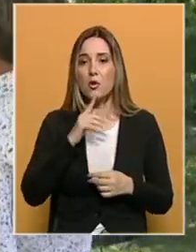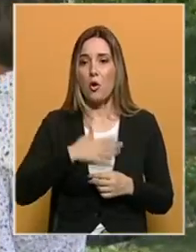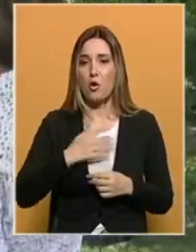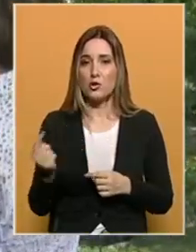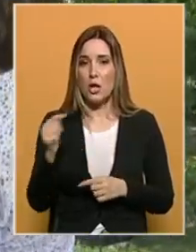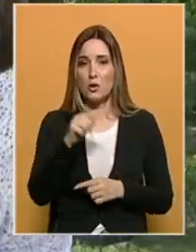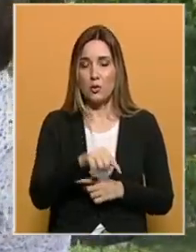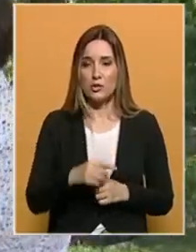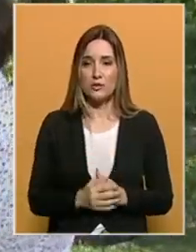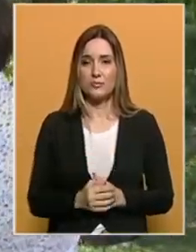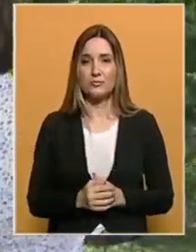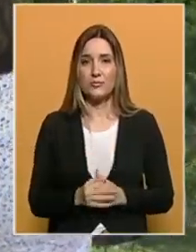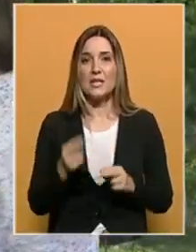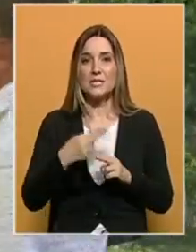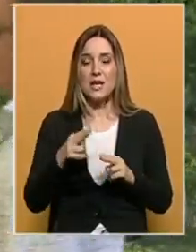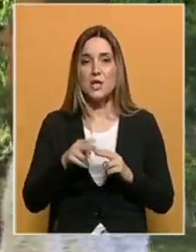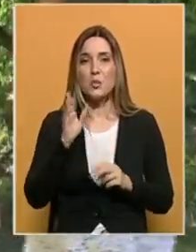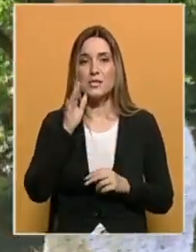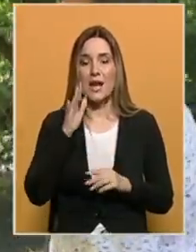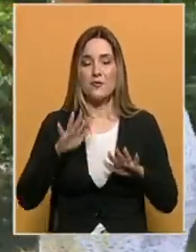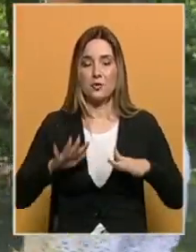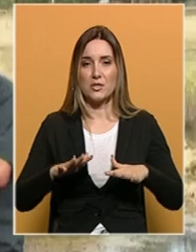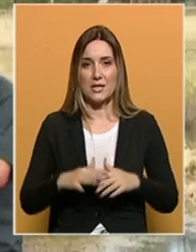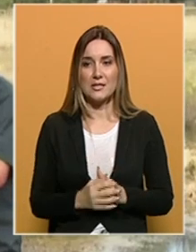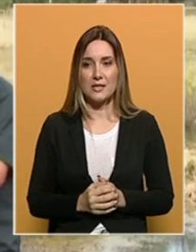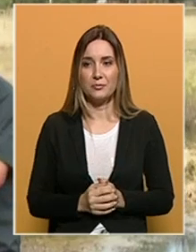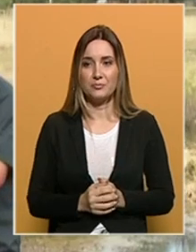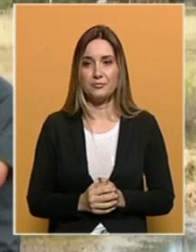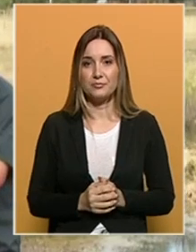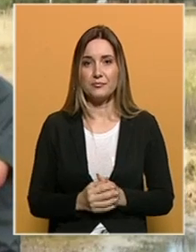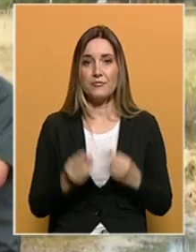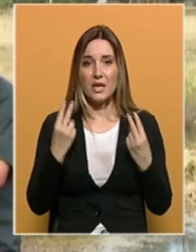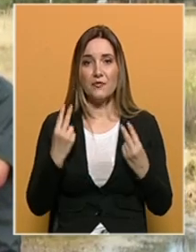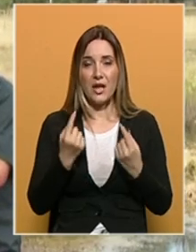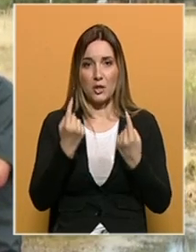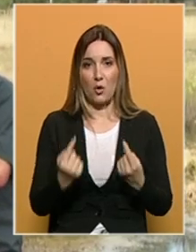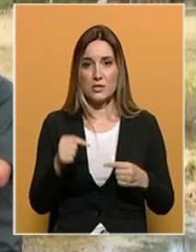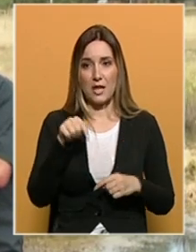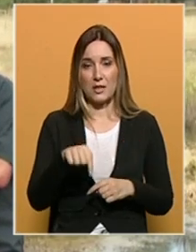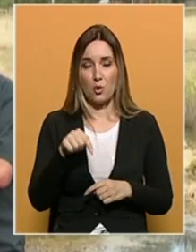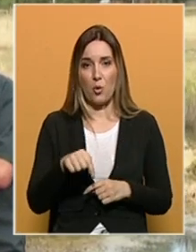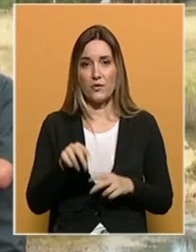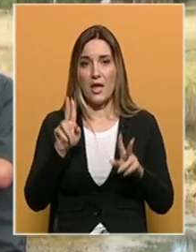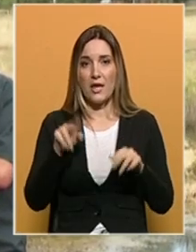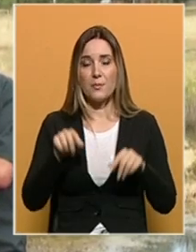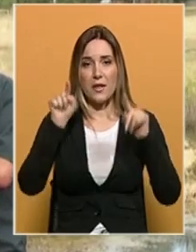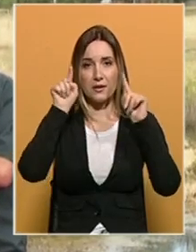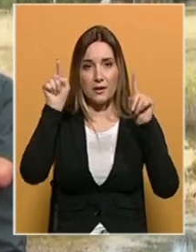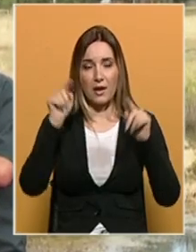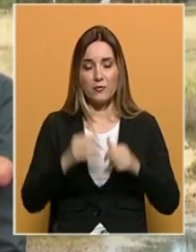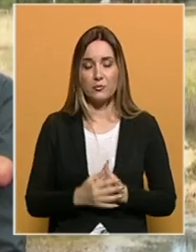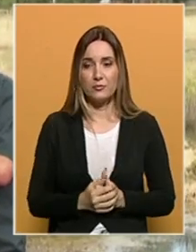doći. I da se riješimo sarainskog stresa. Tako je, zona bez stresa, breza. Vrijedi li ostati ovdje imati kravu dvije